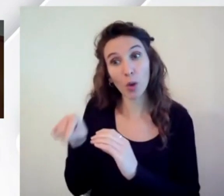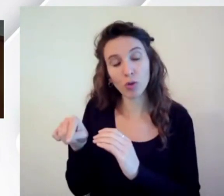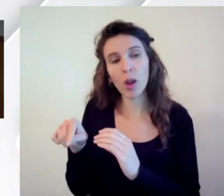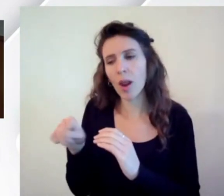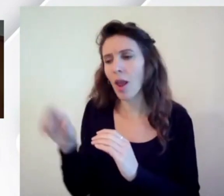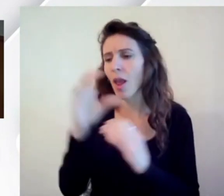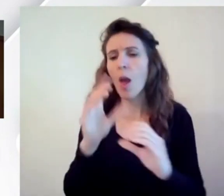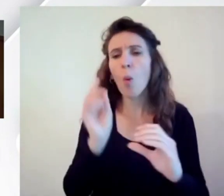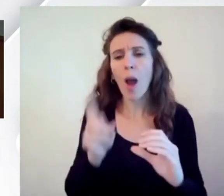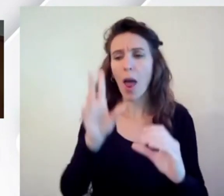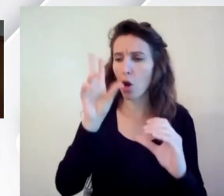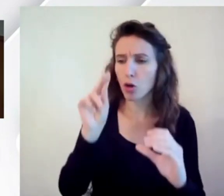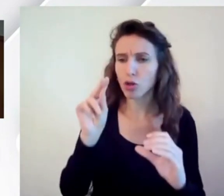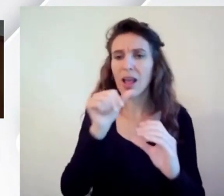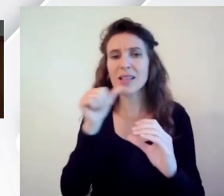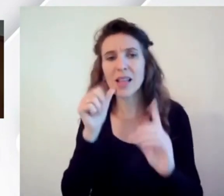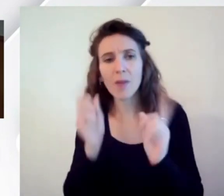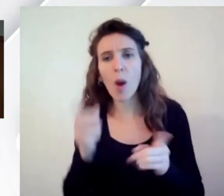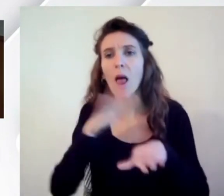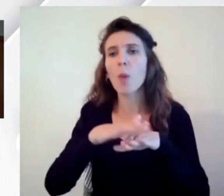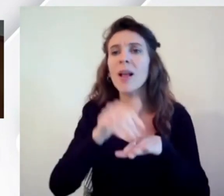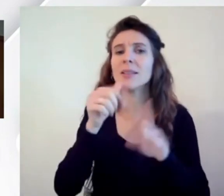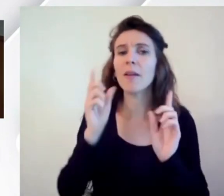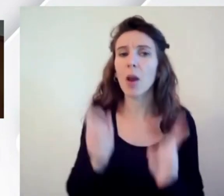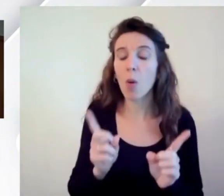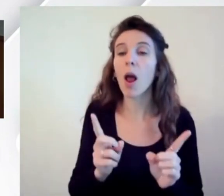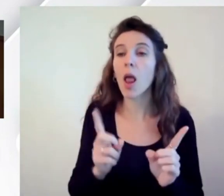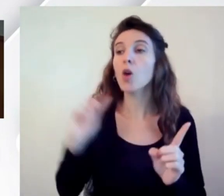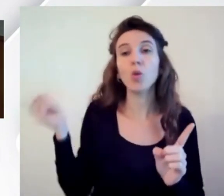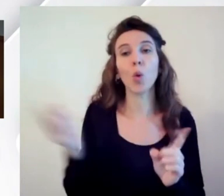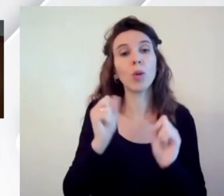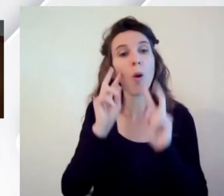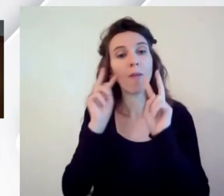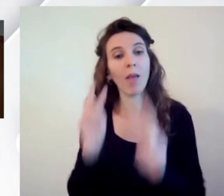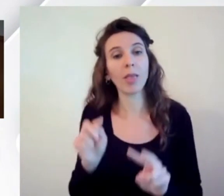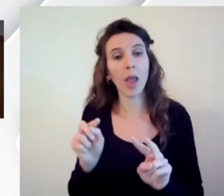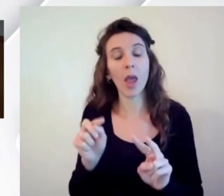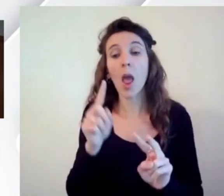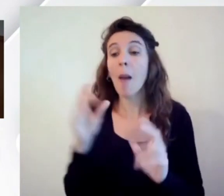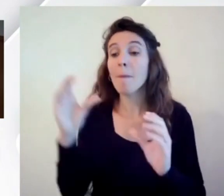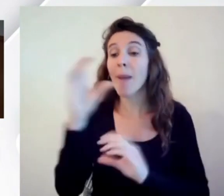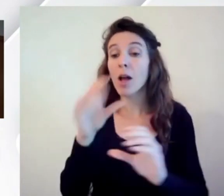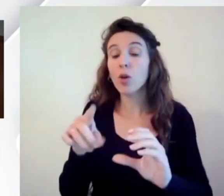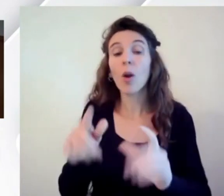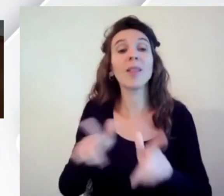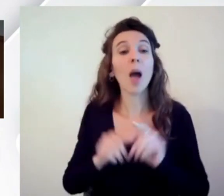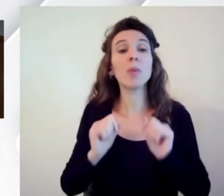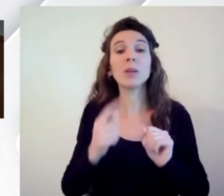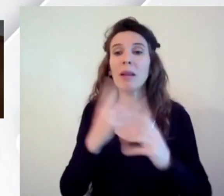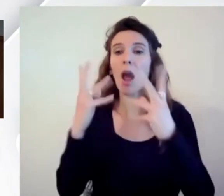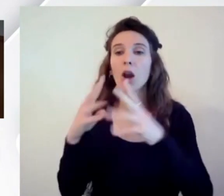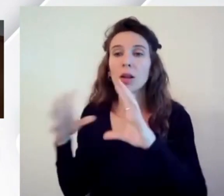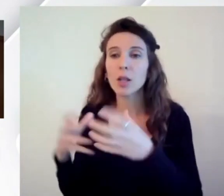abilità e competenze che possono supportare e possono dare la possibilità alle organizzazioni alle